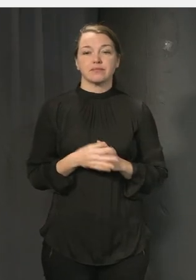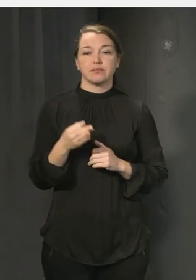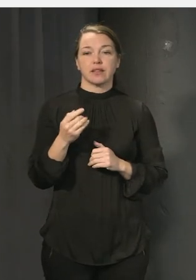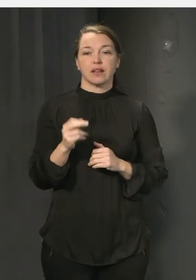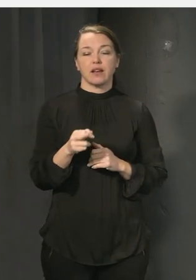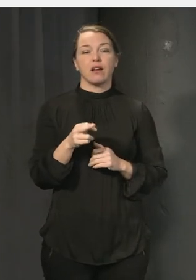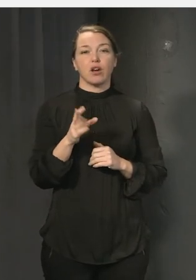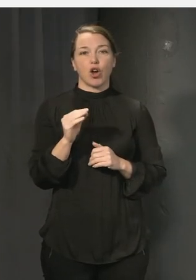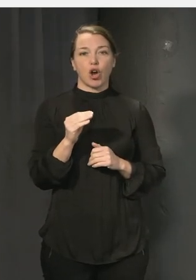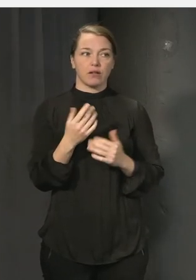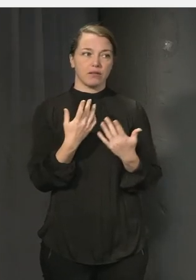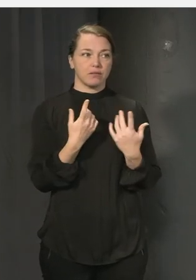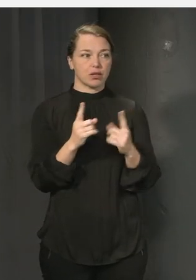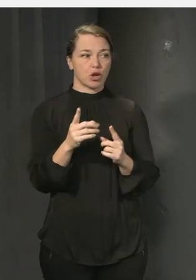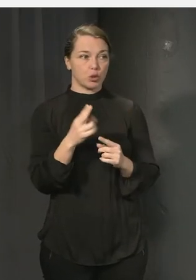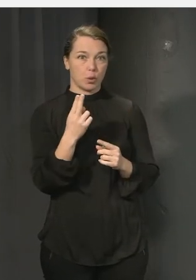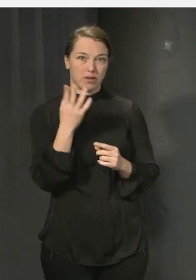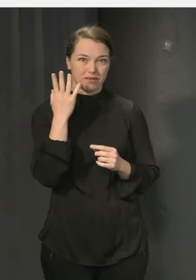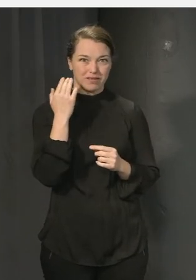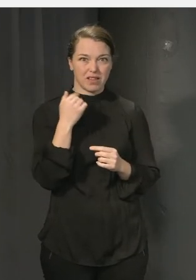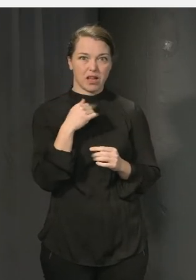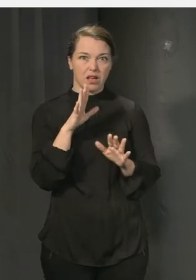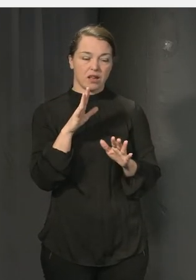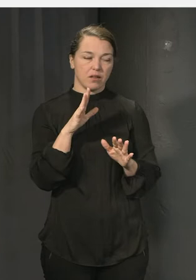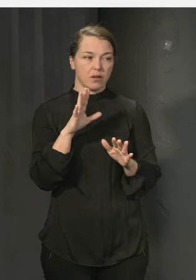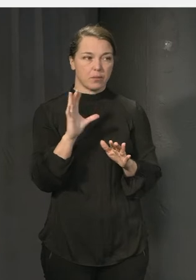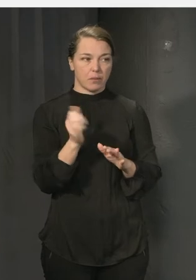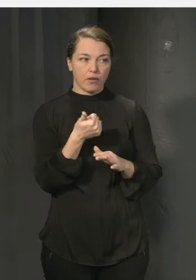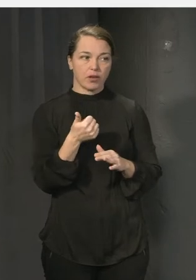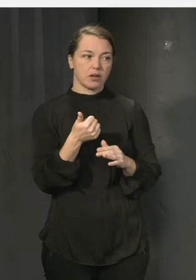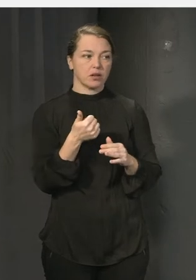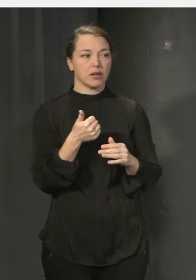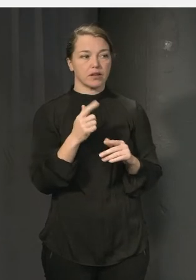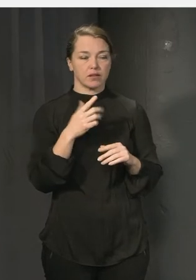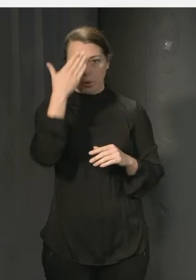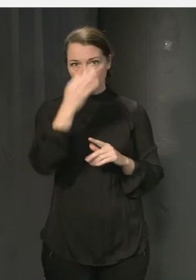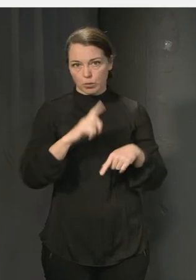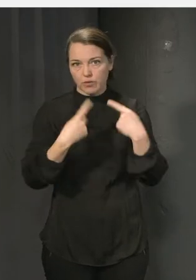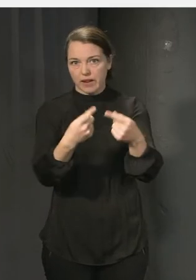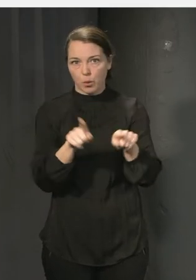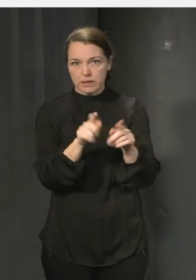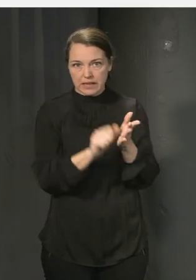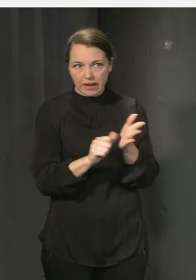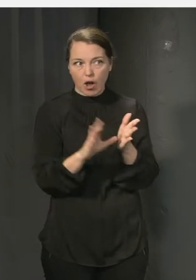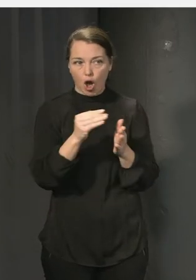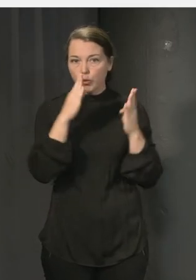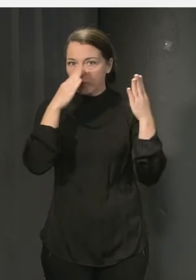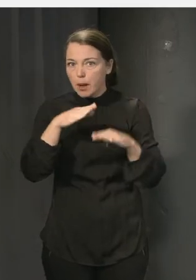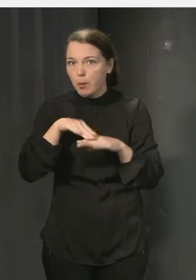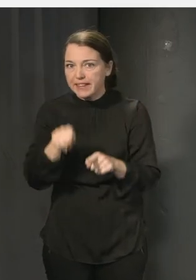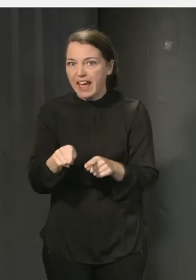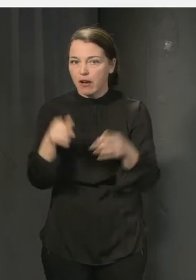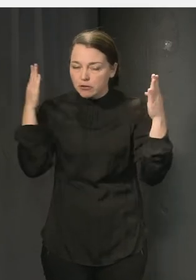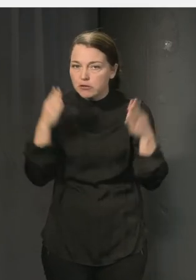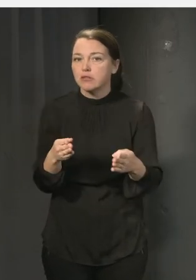förut och som det också lyfter. Nu har det varit stark efterfrågan på elevers kunskapsutveckling och då är det det